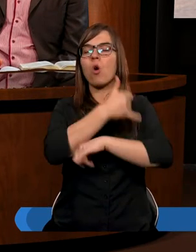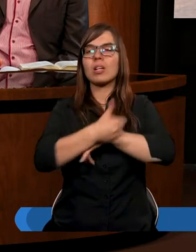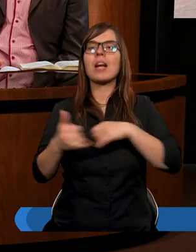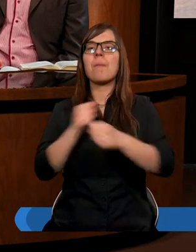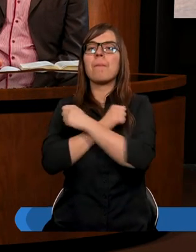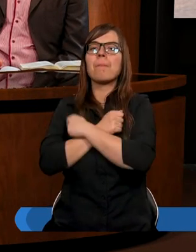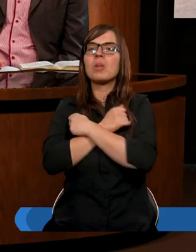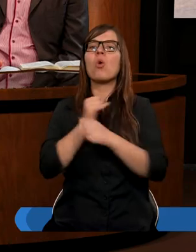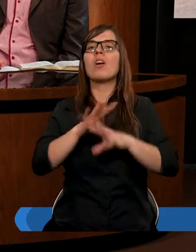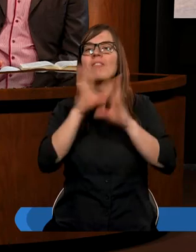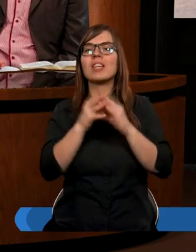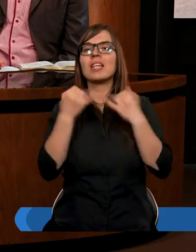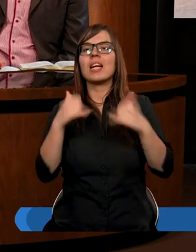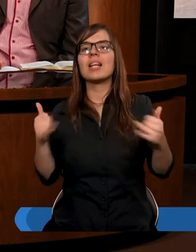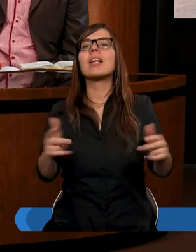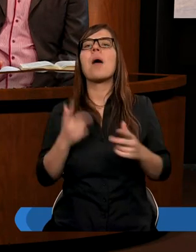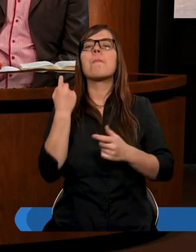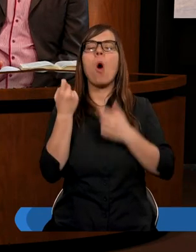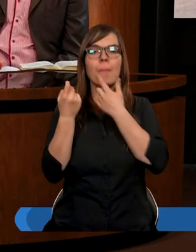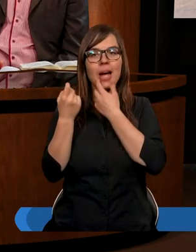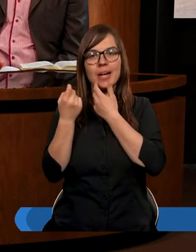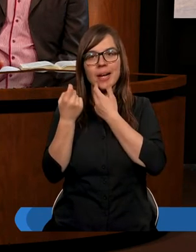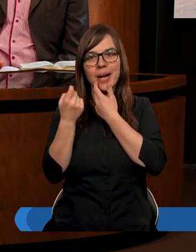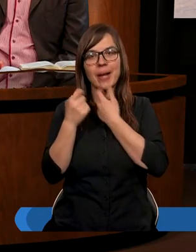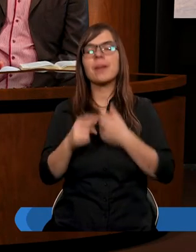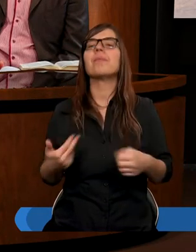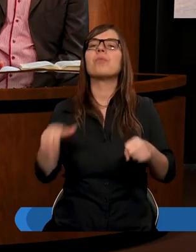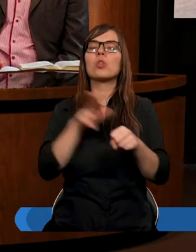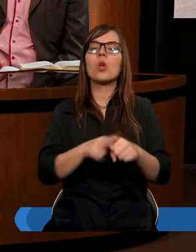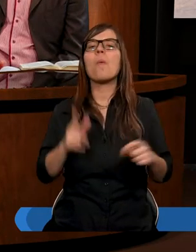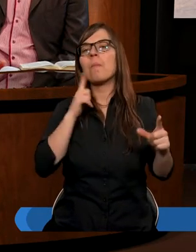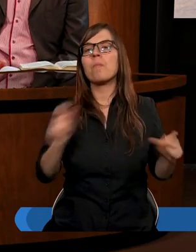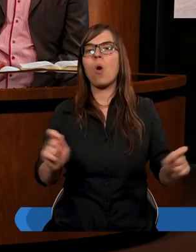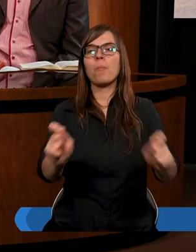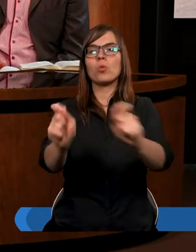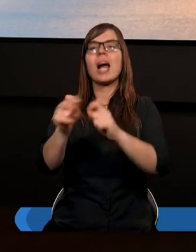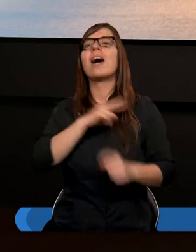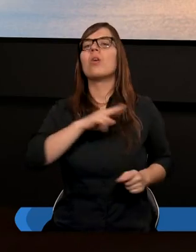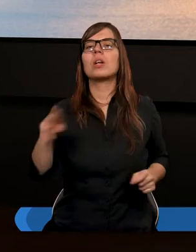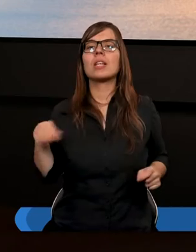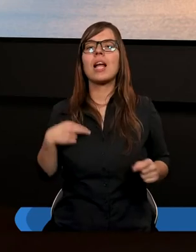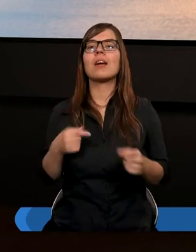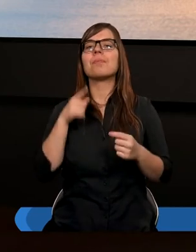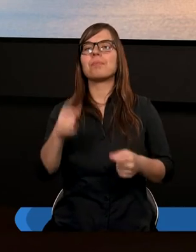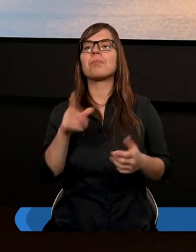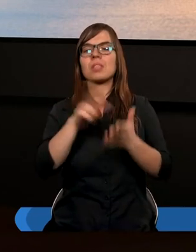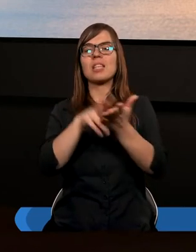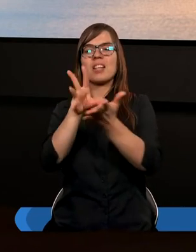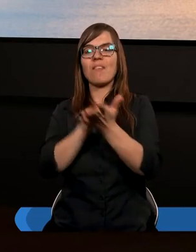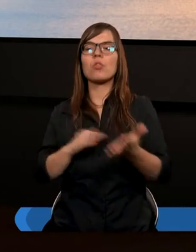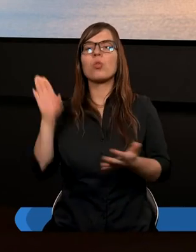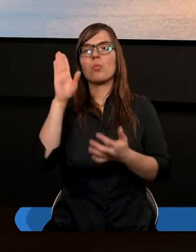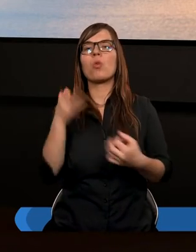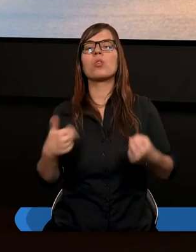i wszystkie inne momenty które pobudzają nas na wzór Boga